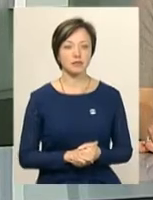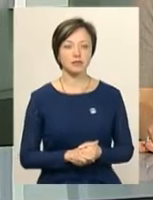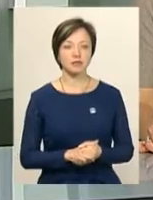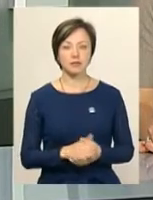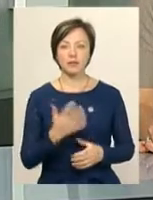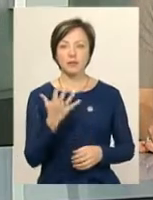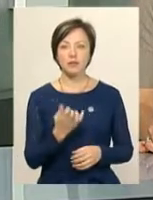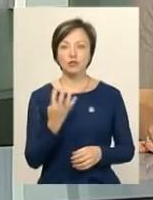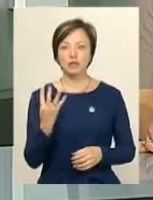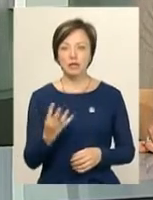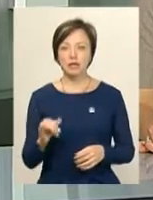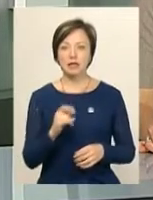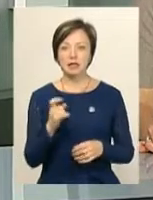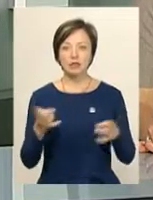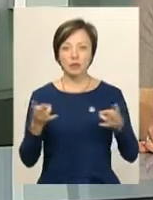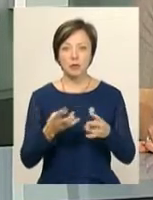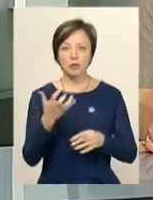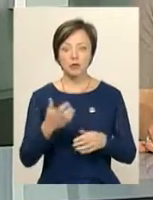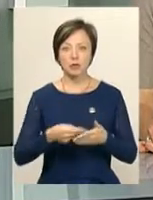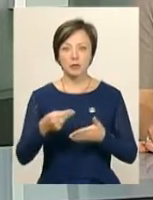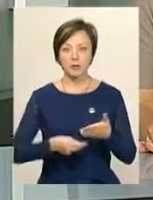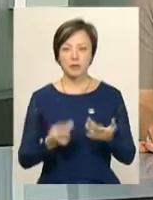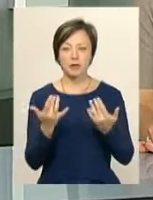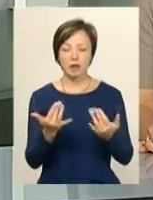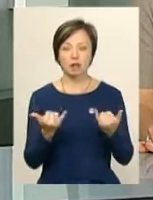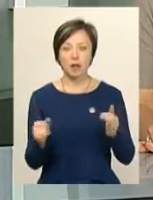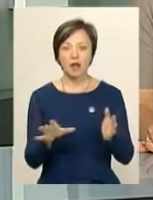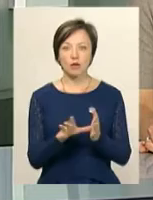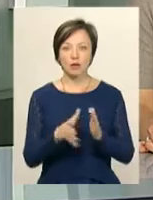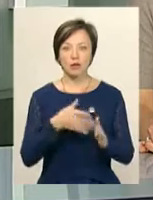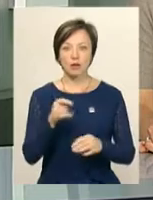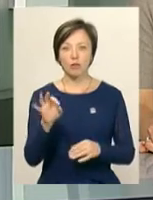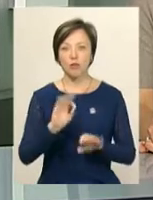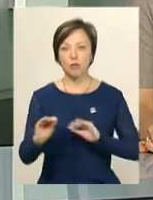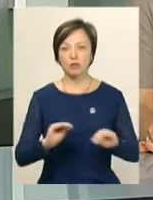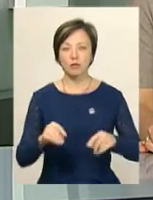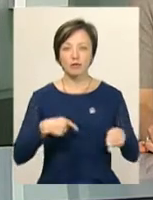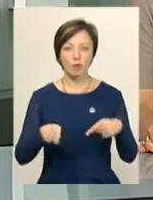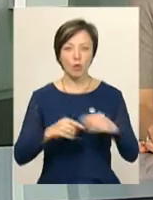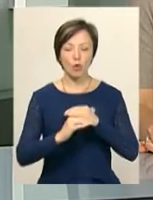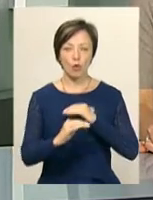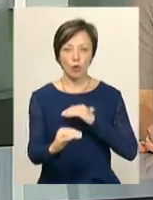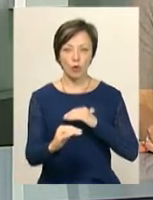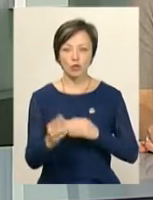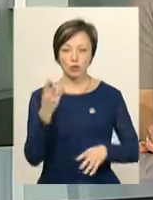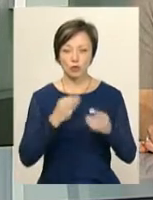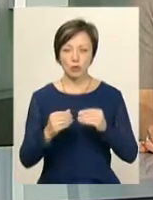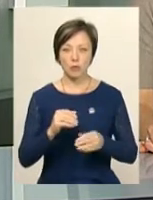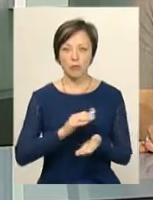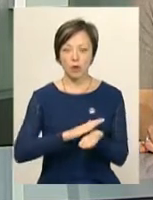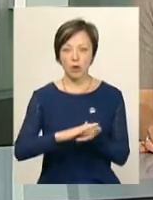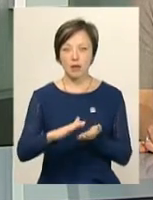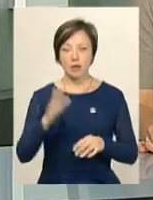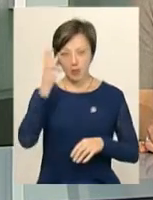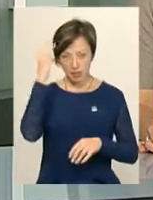504 з необхідних 500 підписів набрала сьогодні електронна петиція про облаштування футбольного поля зі штучним покриттям у